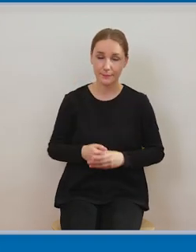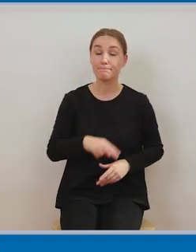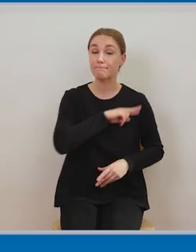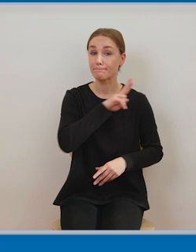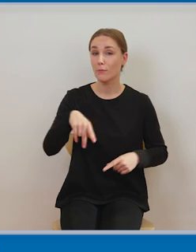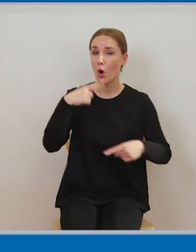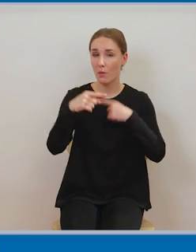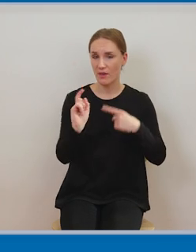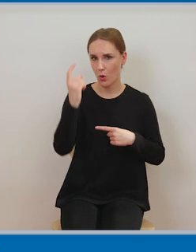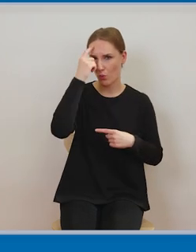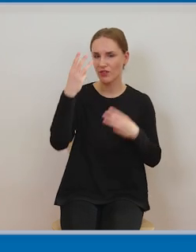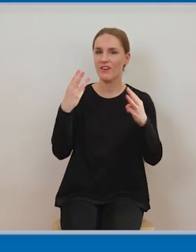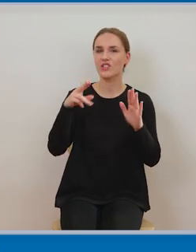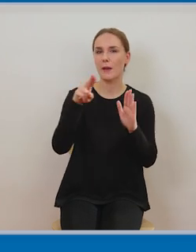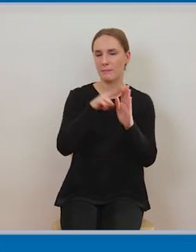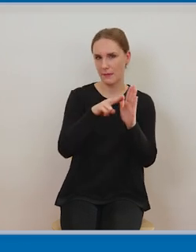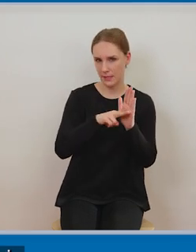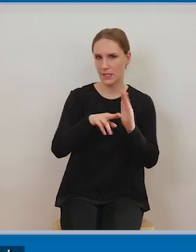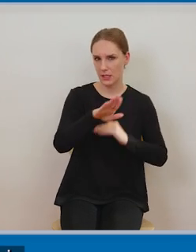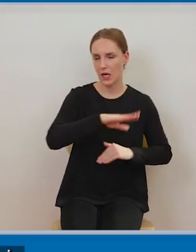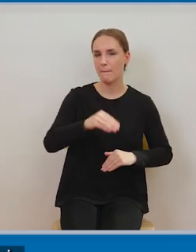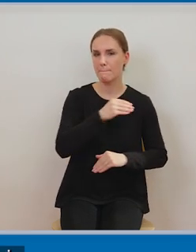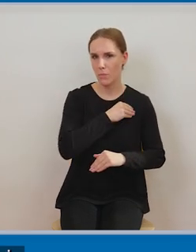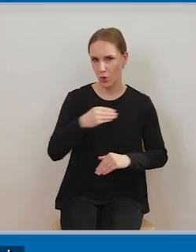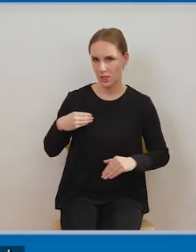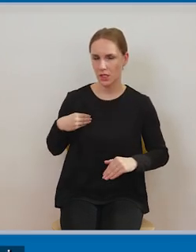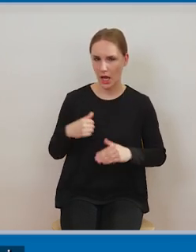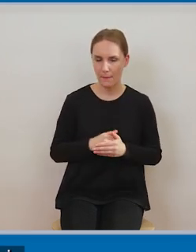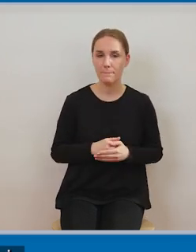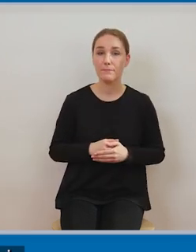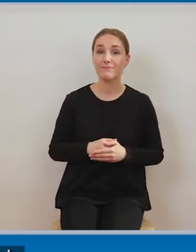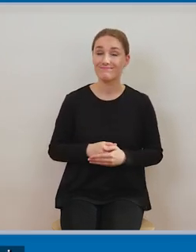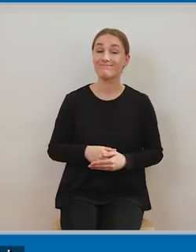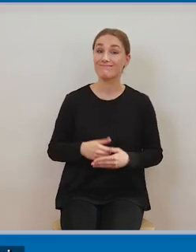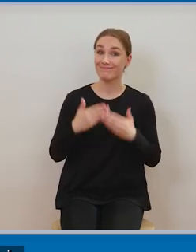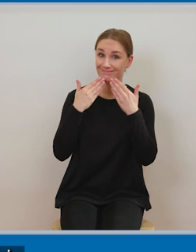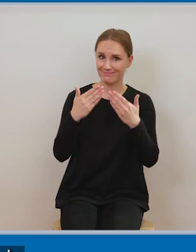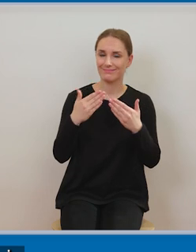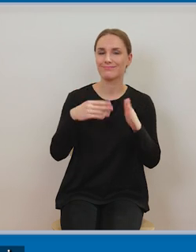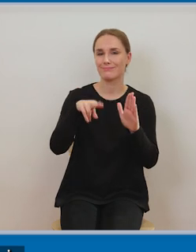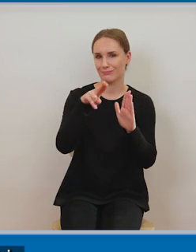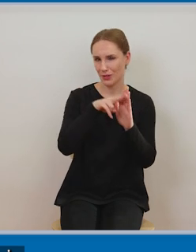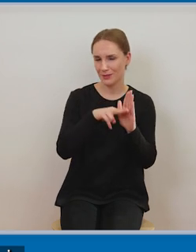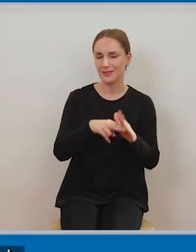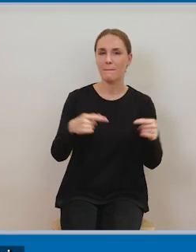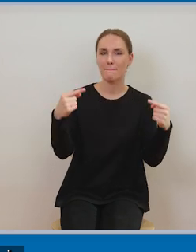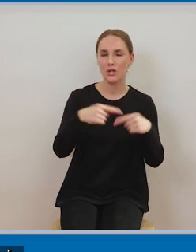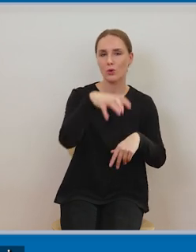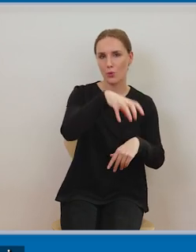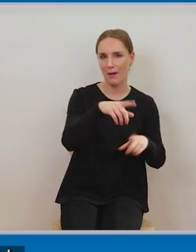nauczycieli, asystentów naukowych, edukacyjnych, osób z niepełnosprawnościami.